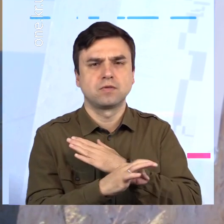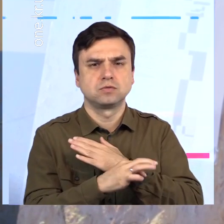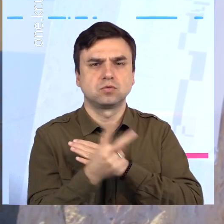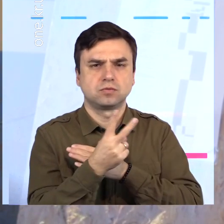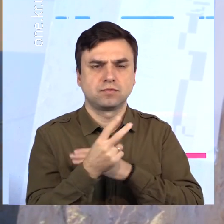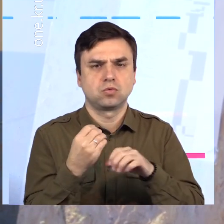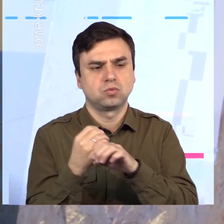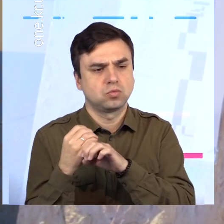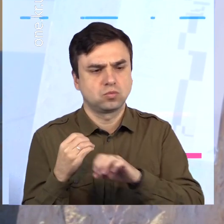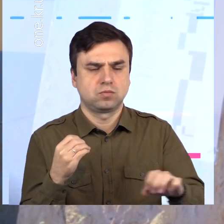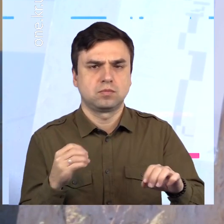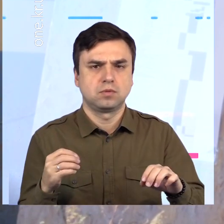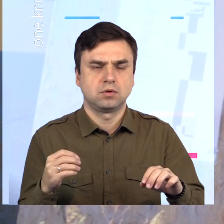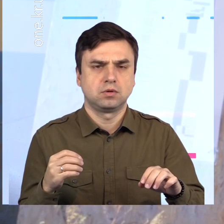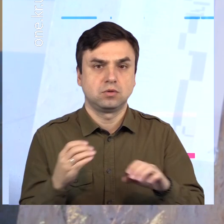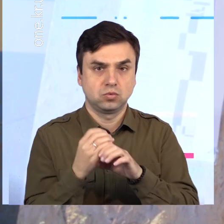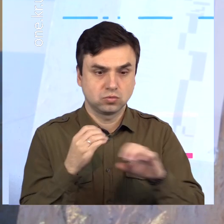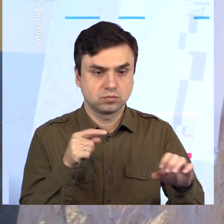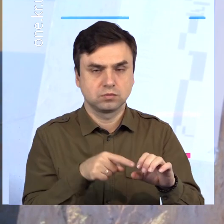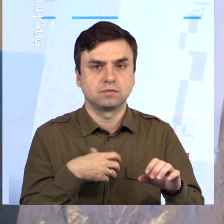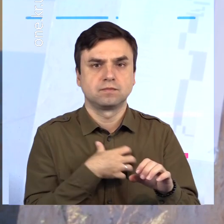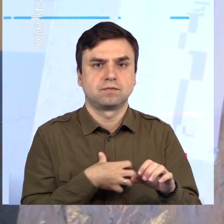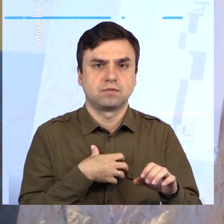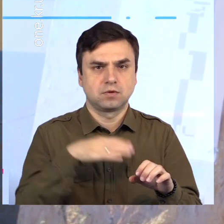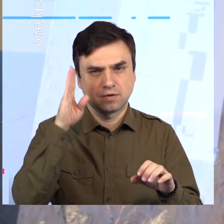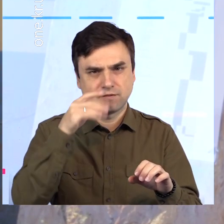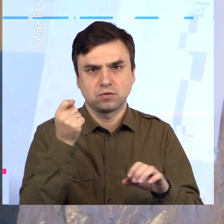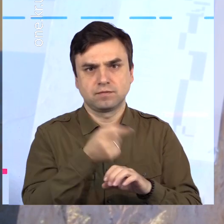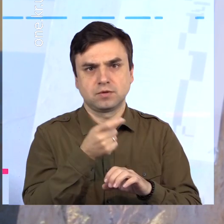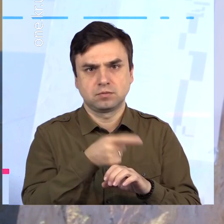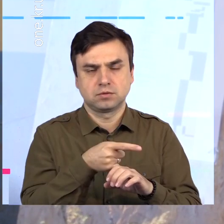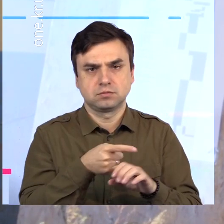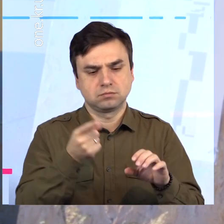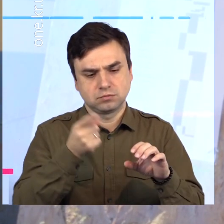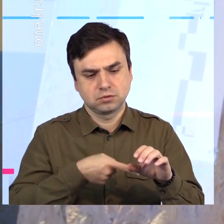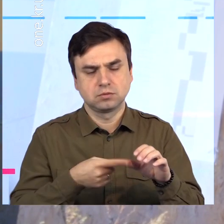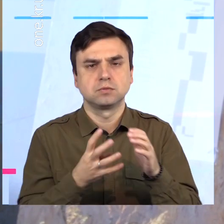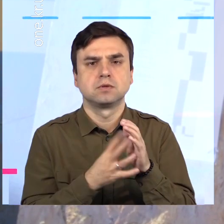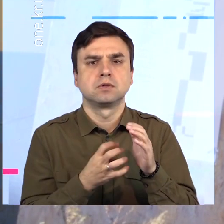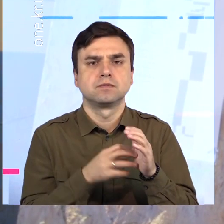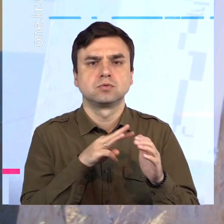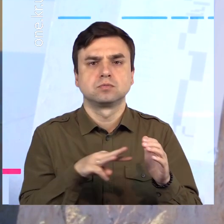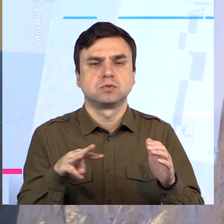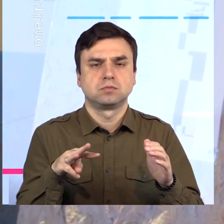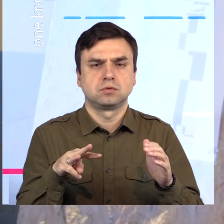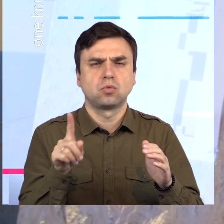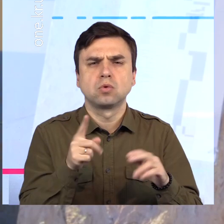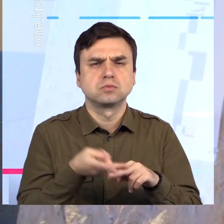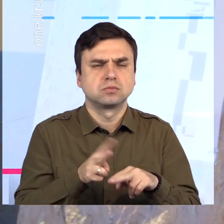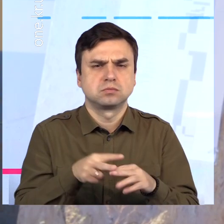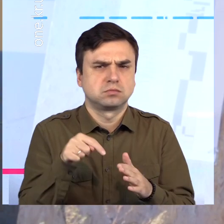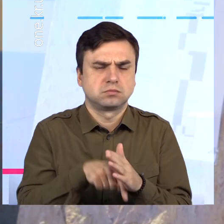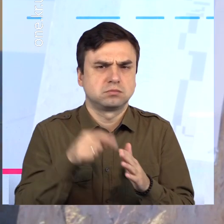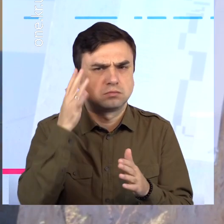Важлива нитка водовідведення діаметром 900 міліметрів. Про що це говорить? Сам